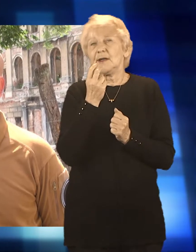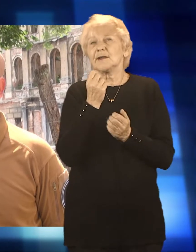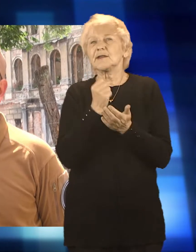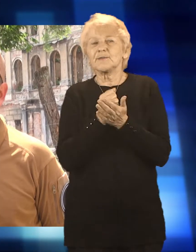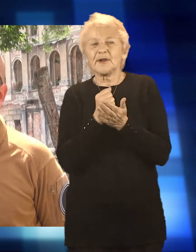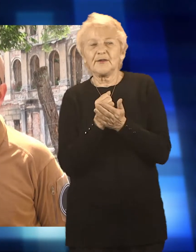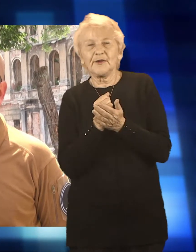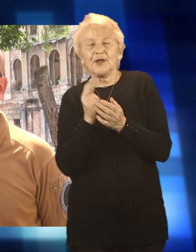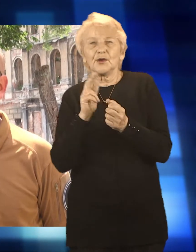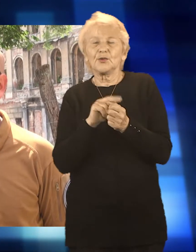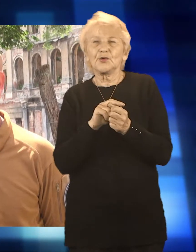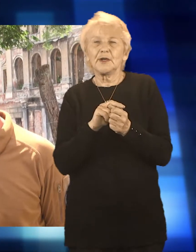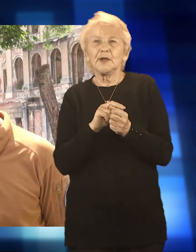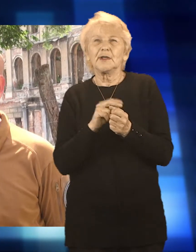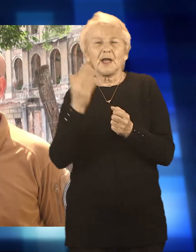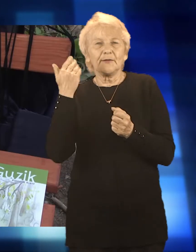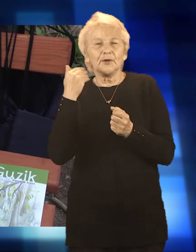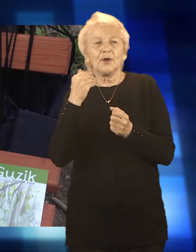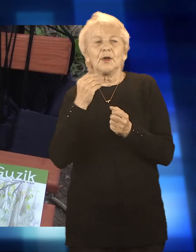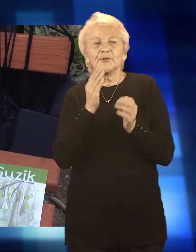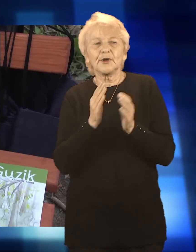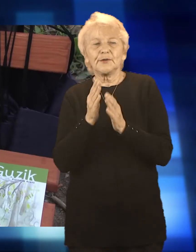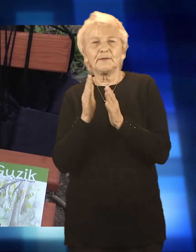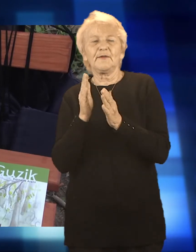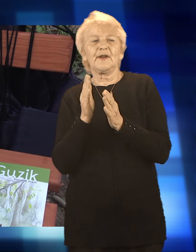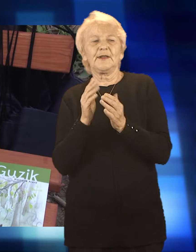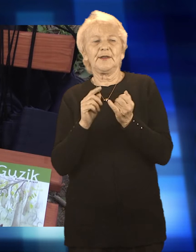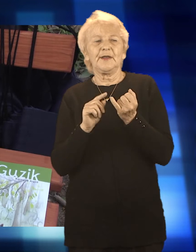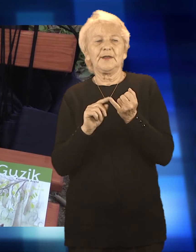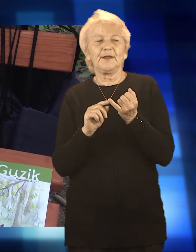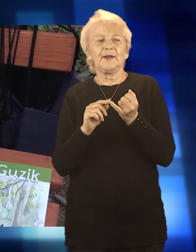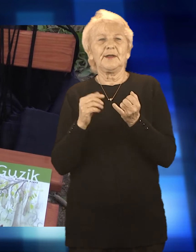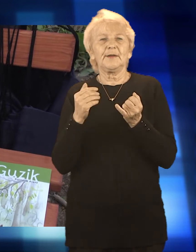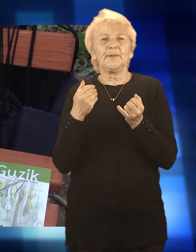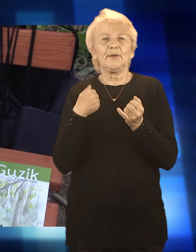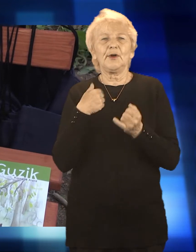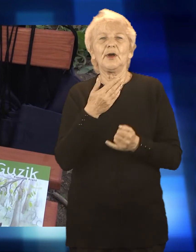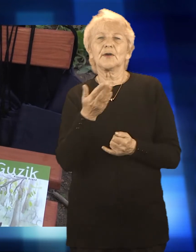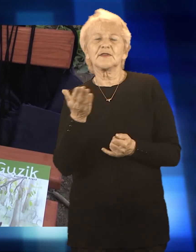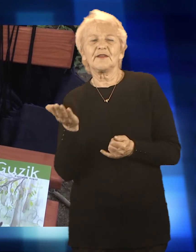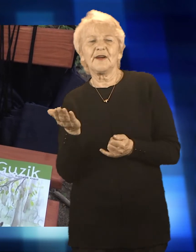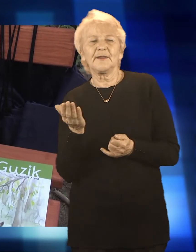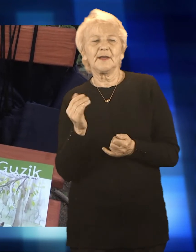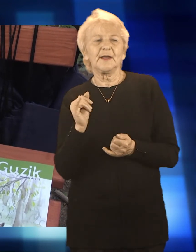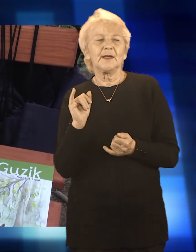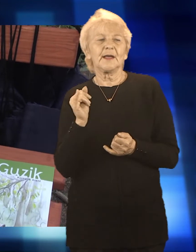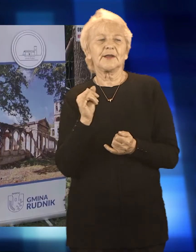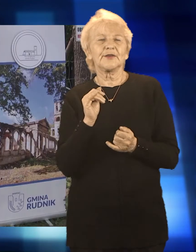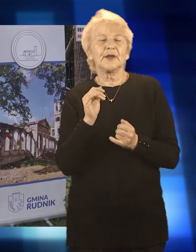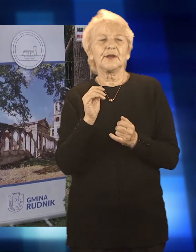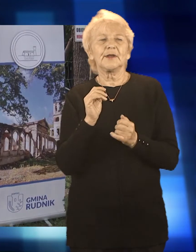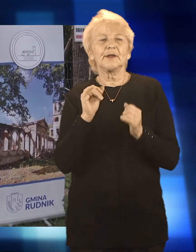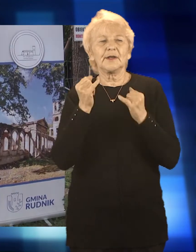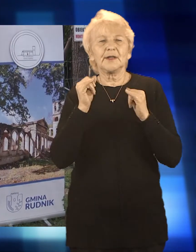tej historii. Mogą sobie pozbierać piecząteczki. W tego jeszcze mają tutaj później zapewnione jakieś dodatkowe gadżety promujące tutaj naszą gminę, nasze stowarzyszenie.